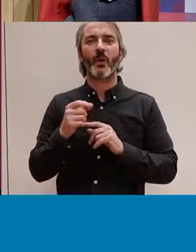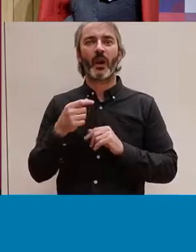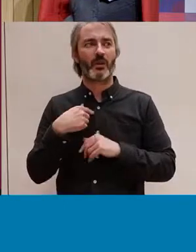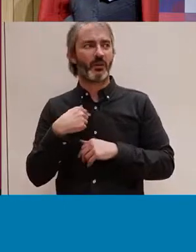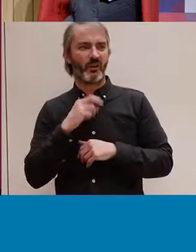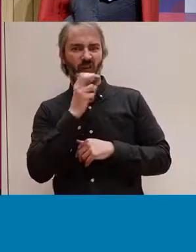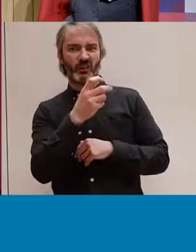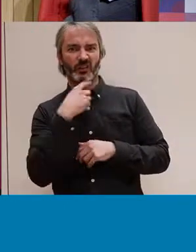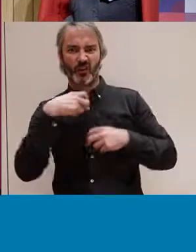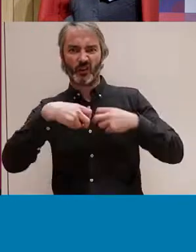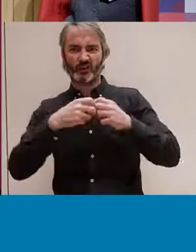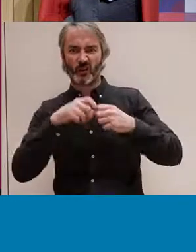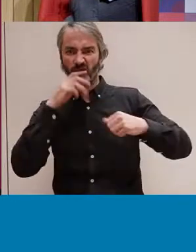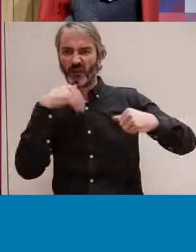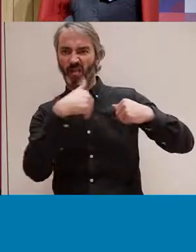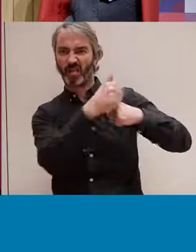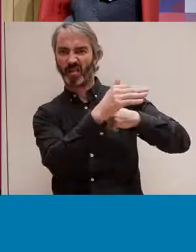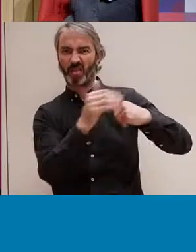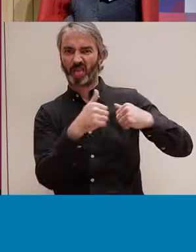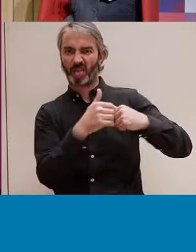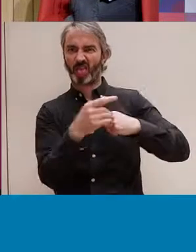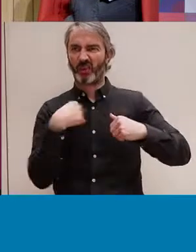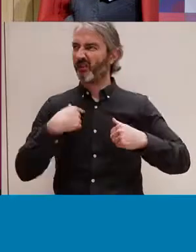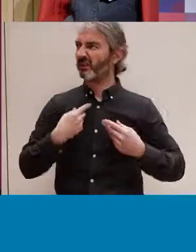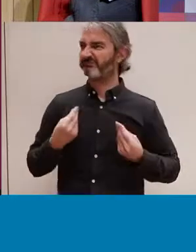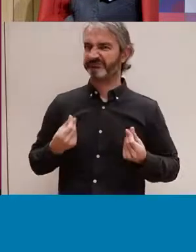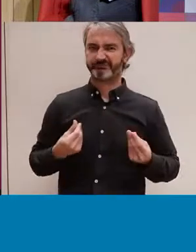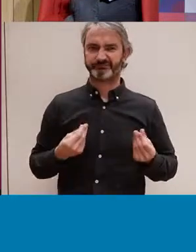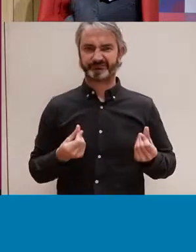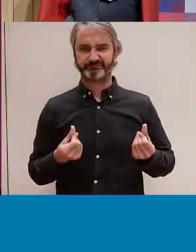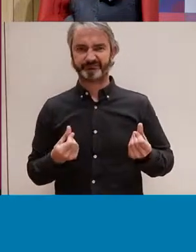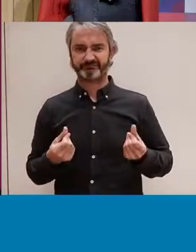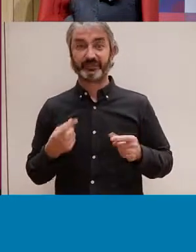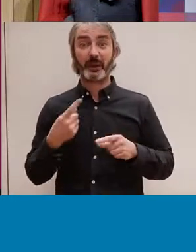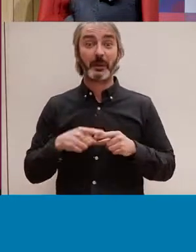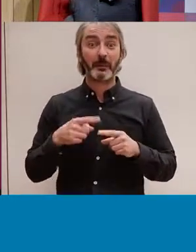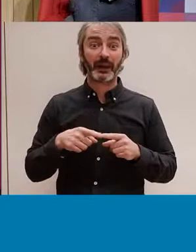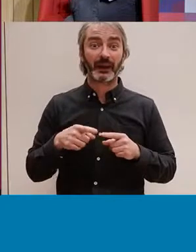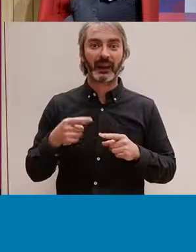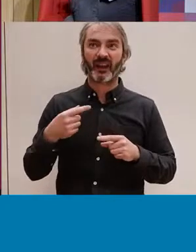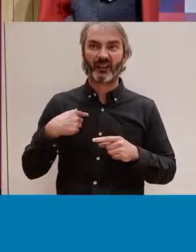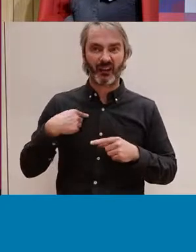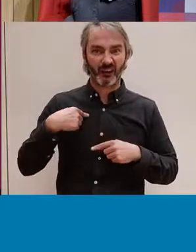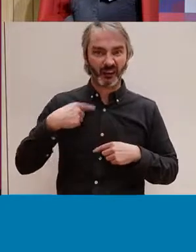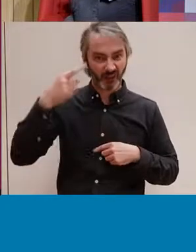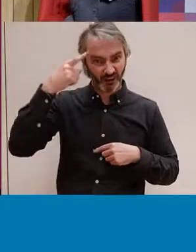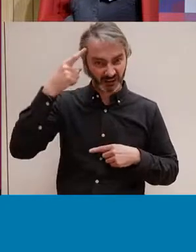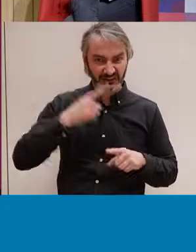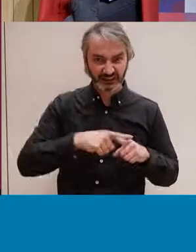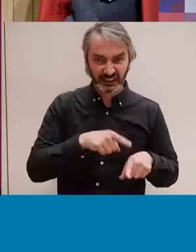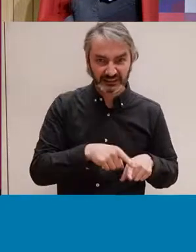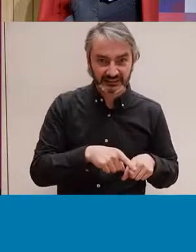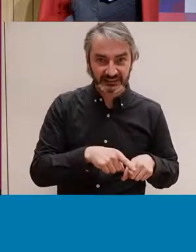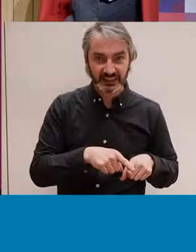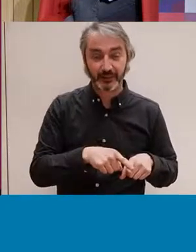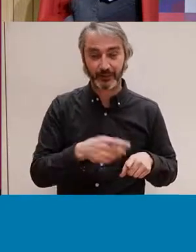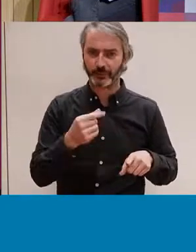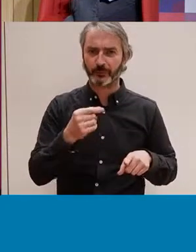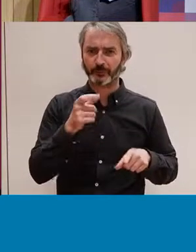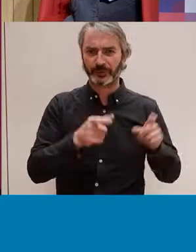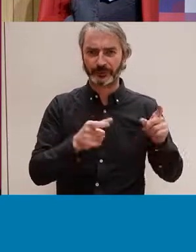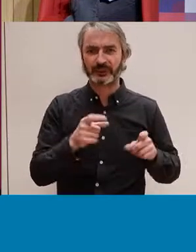genoll d'algú, Perquè d'alguna manera trenca amb aquesta idea del que s'ha pensat, que és una relació sexual, per una banda això com qüestionar